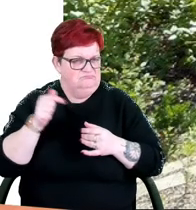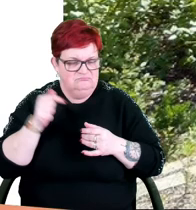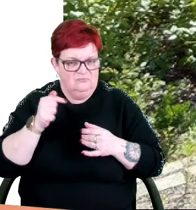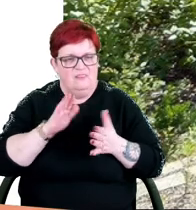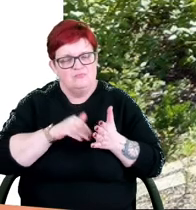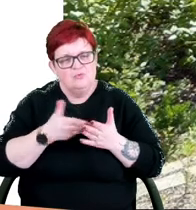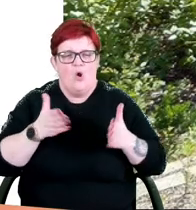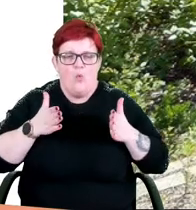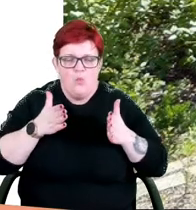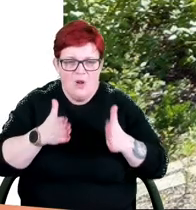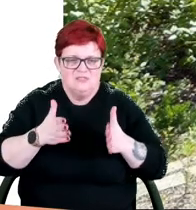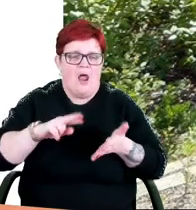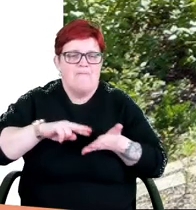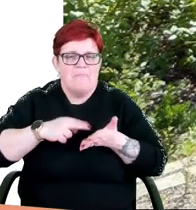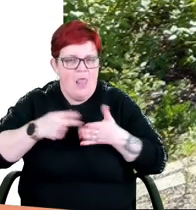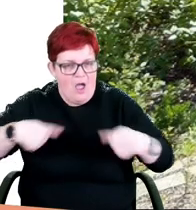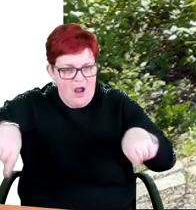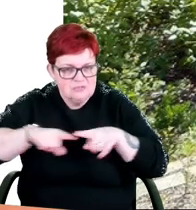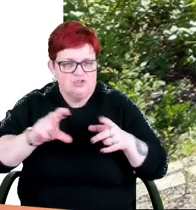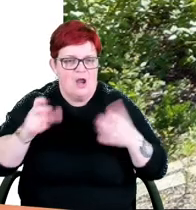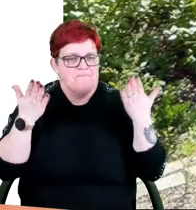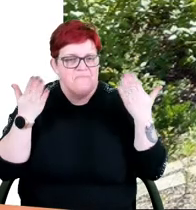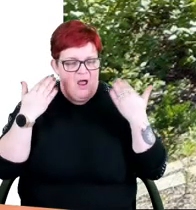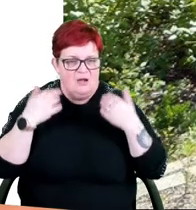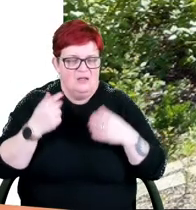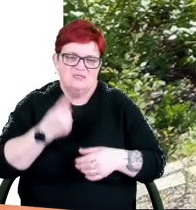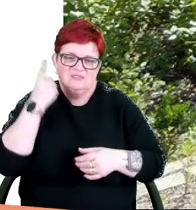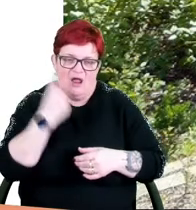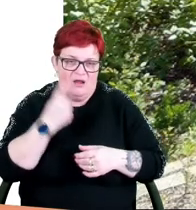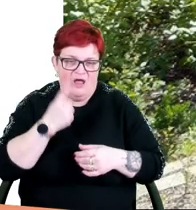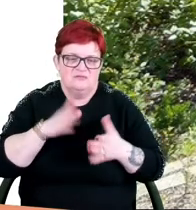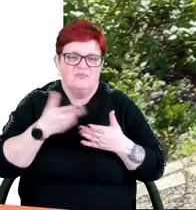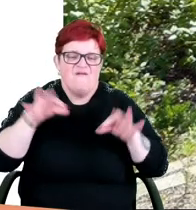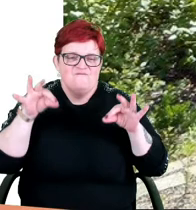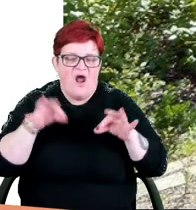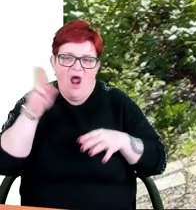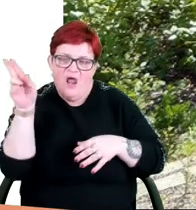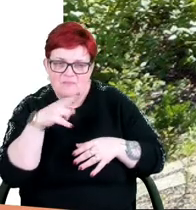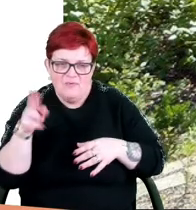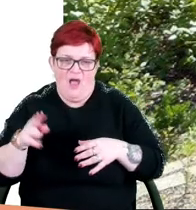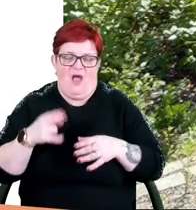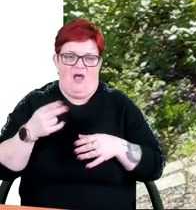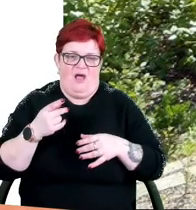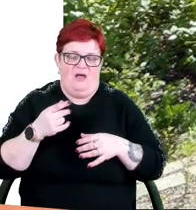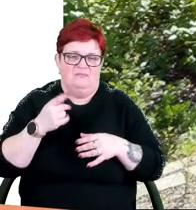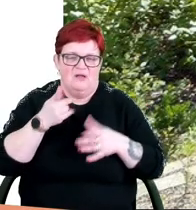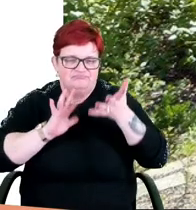takiej jak ulica, plac czy park. Zakazuje się stosowania farb i innych materiałów wykończeniowych,